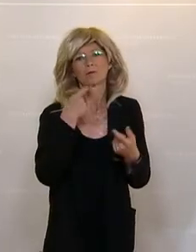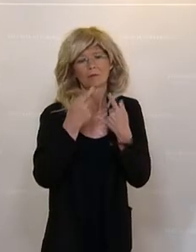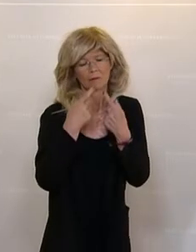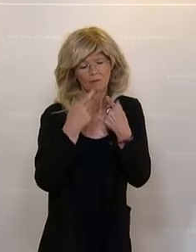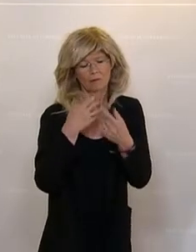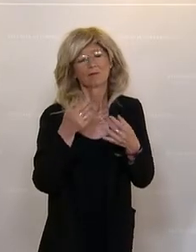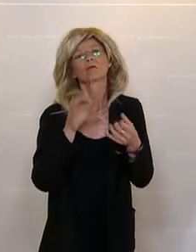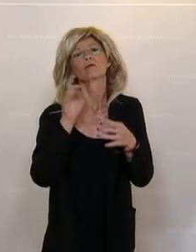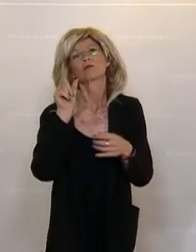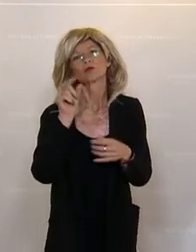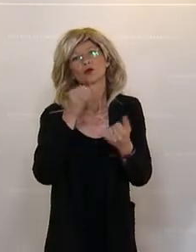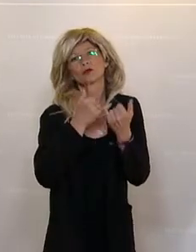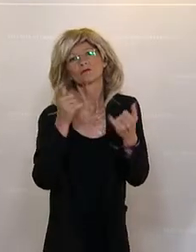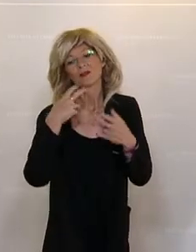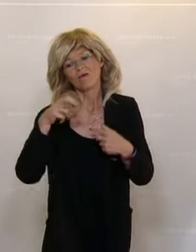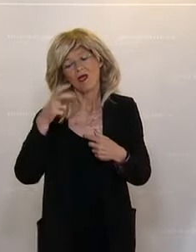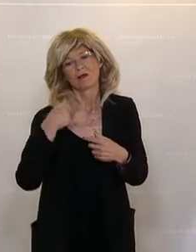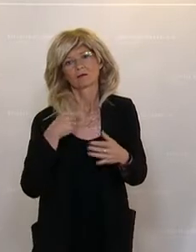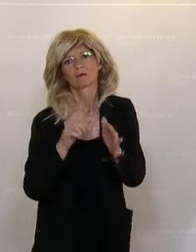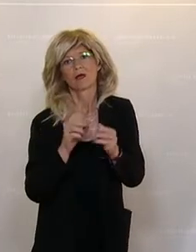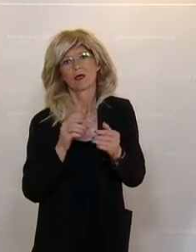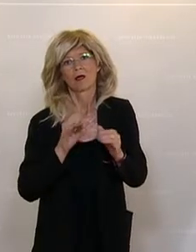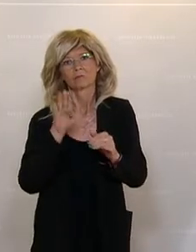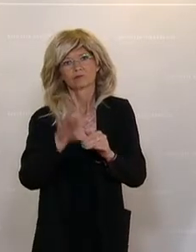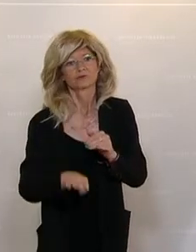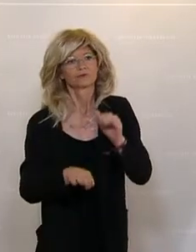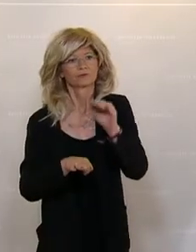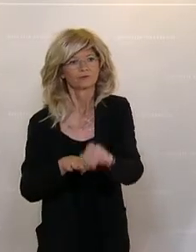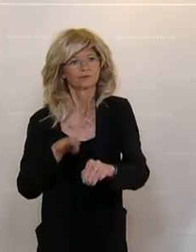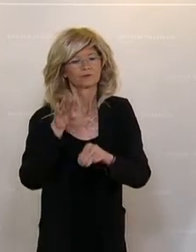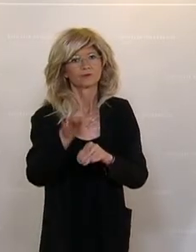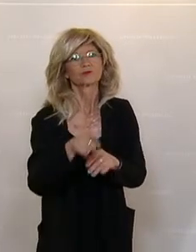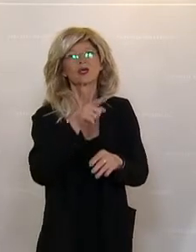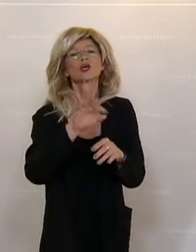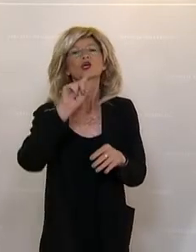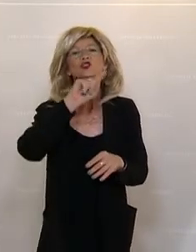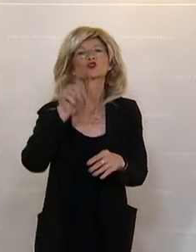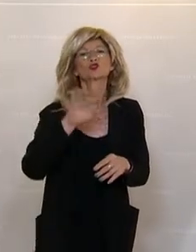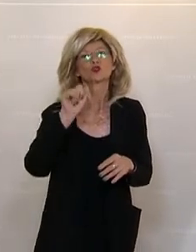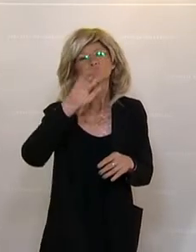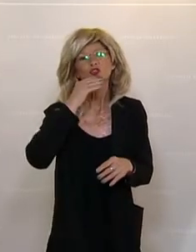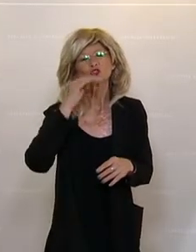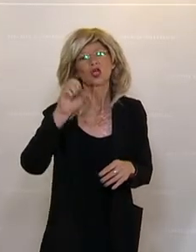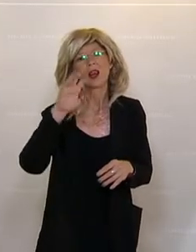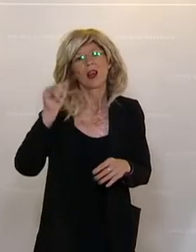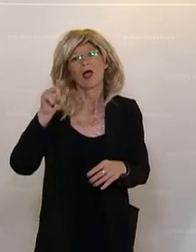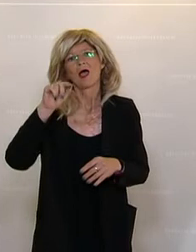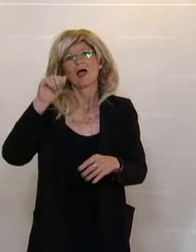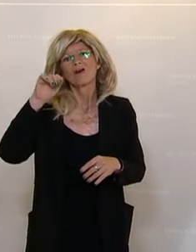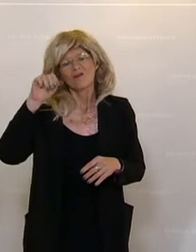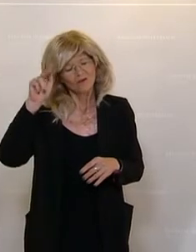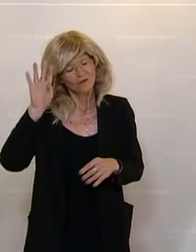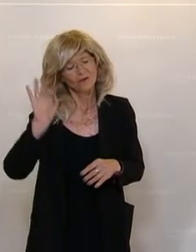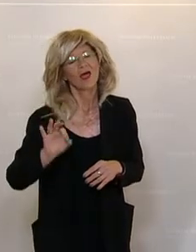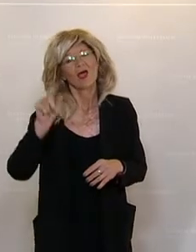Ausgangslage, und das haben wir schon gehört, ist ein Antrag der Kollegen Fulcella, De Soski, Mara und Bürstmeier, wo es darum geht, den